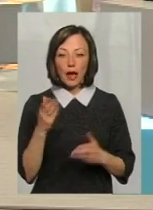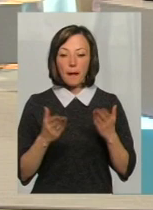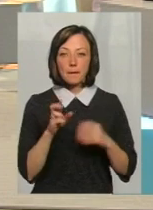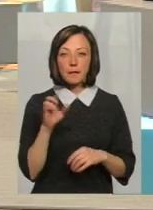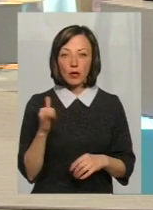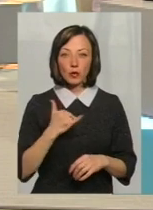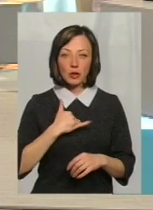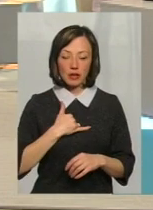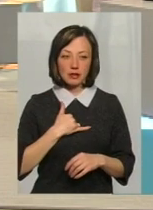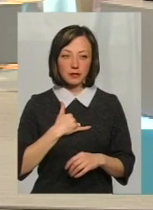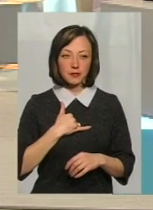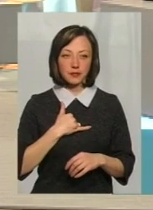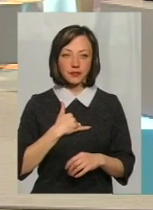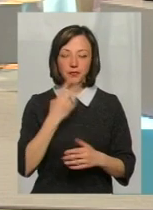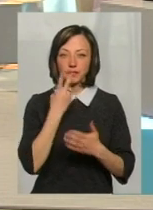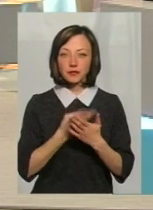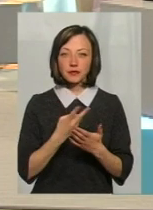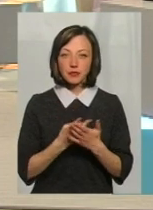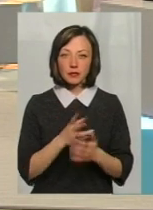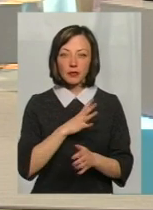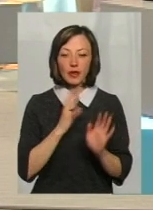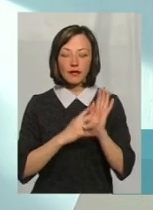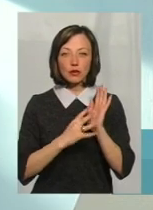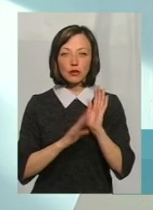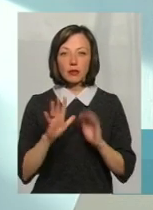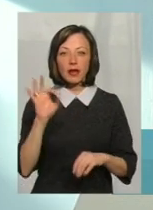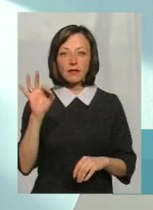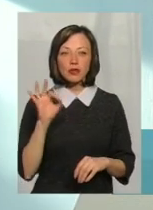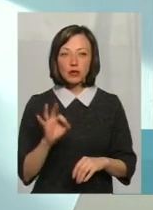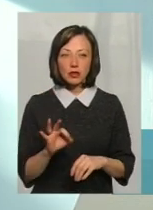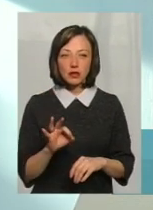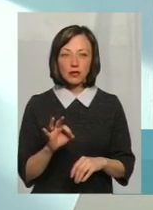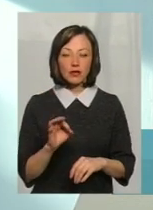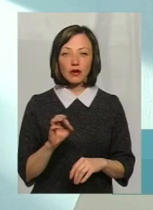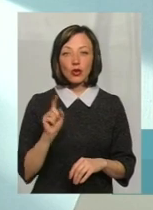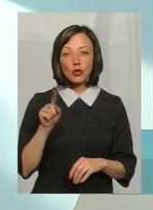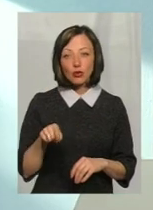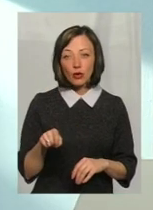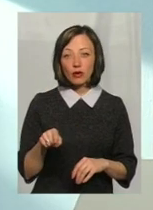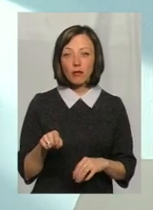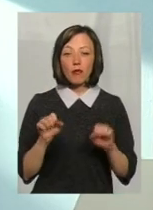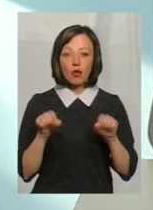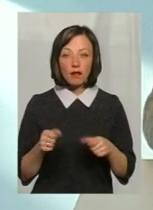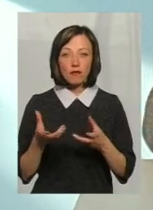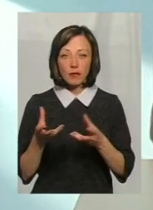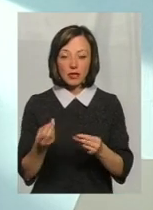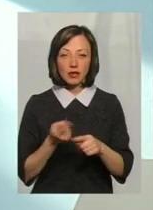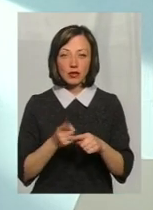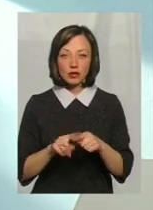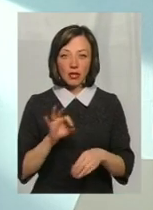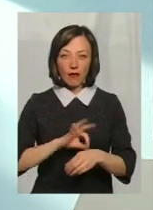у нас показники сягали 95%, ми б могли вплинути на